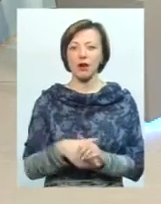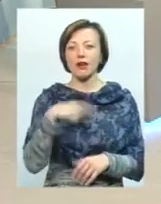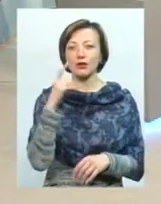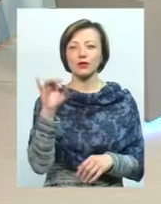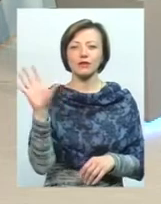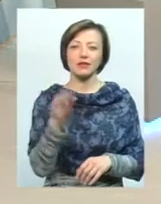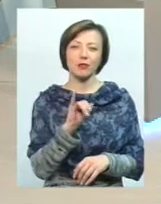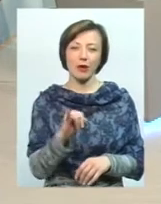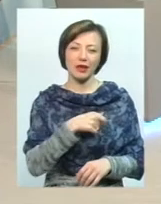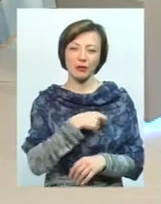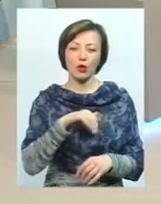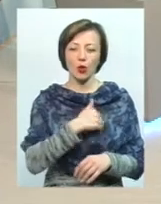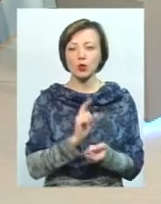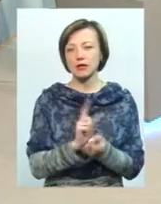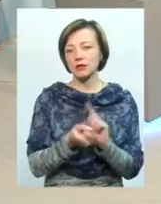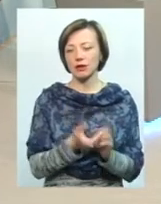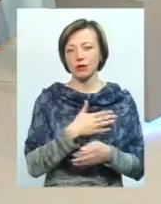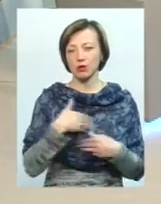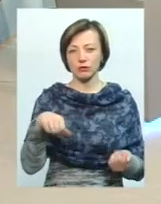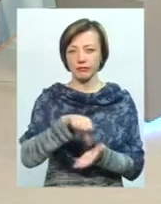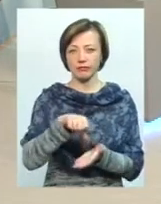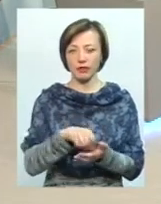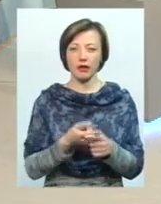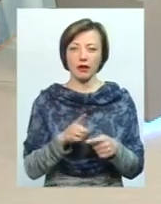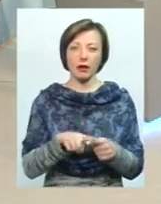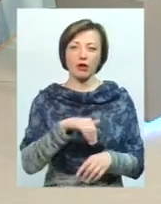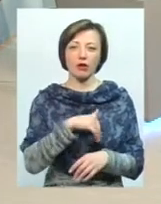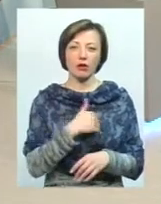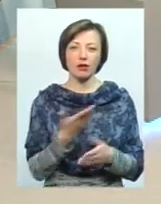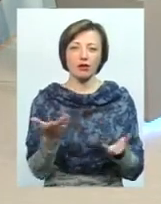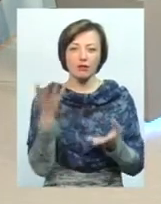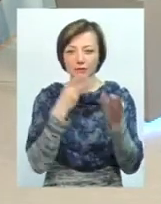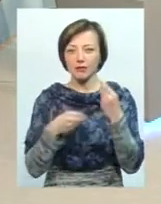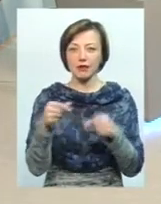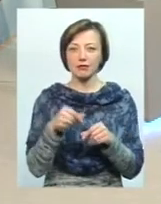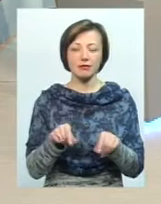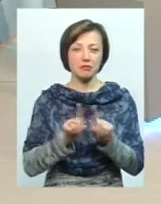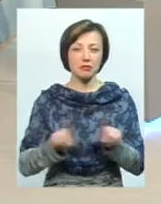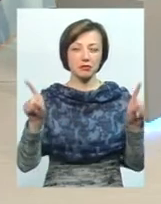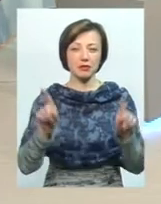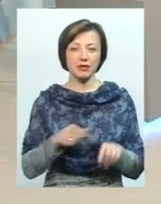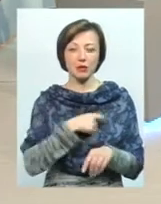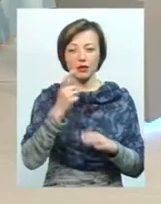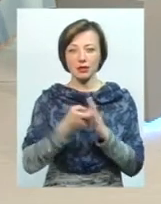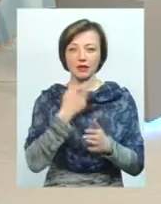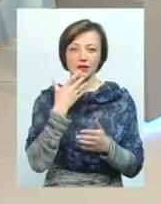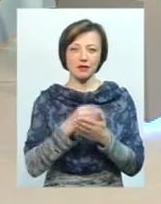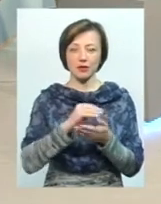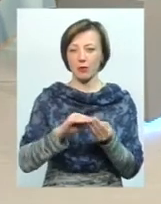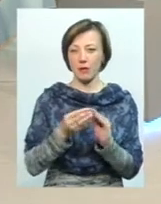погані депутати, і всі хочуть змін, але не хочуть брати в них участь. Хочеться б це було так магічним чином, депутат сам дізнався, які проблеми. Але з іншого боку,